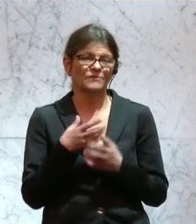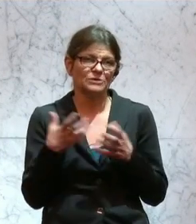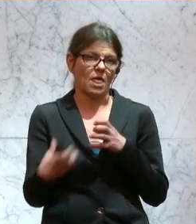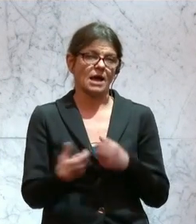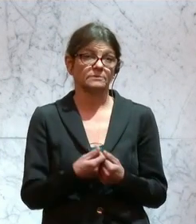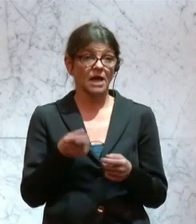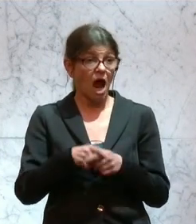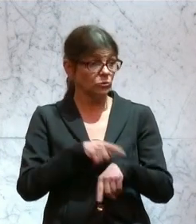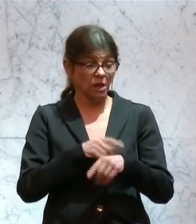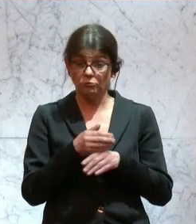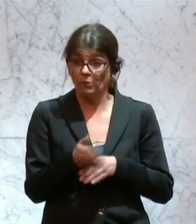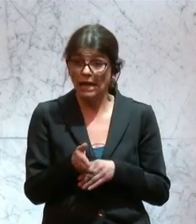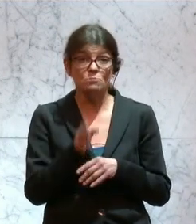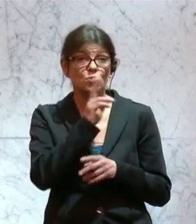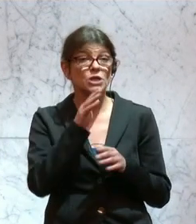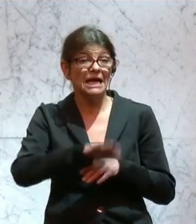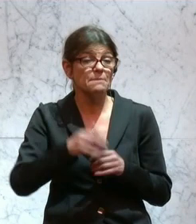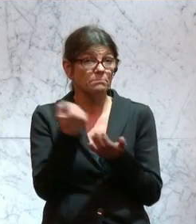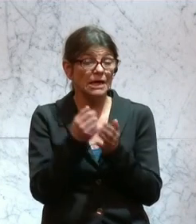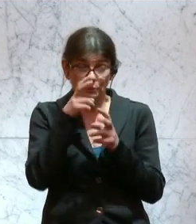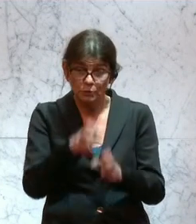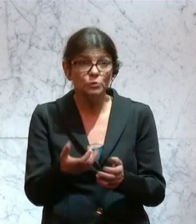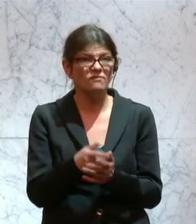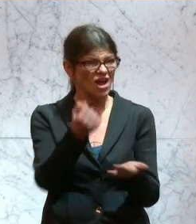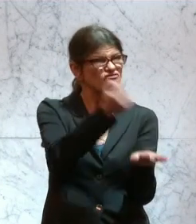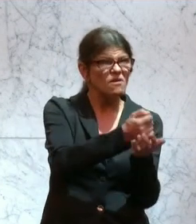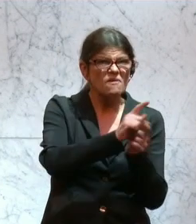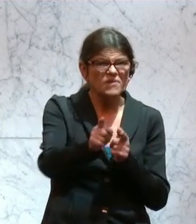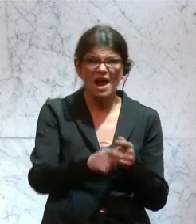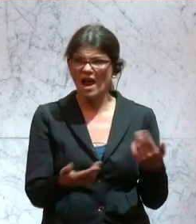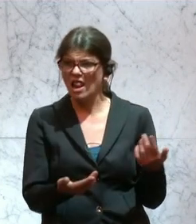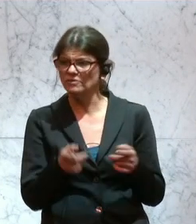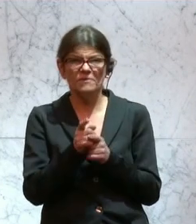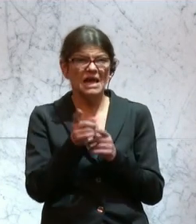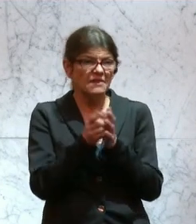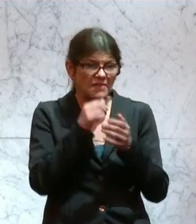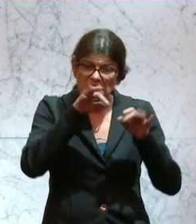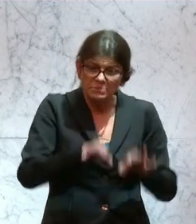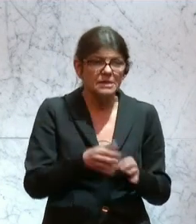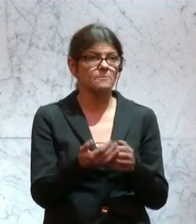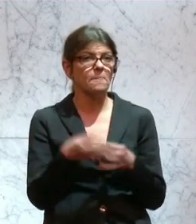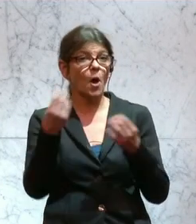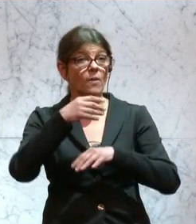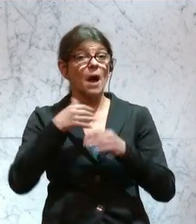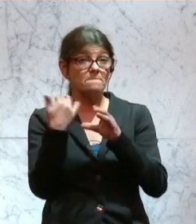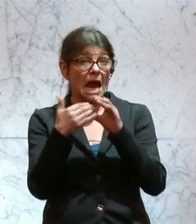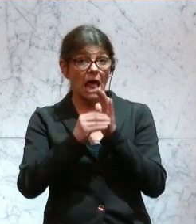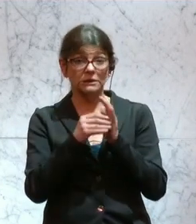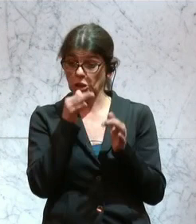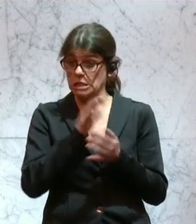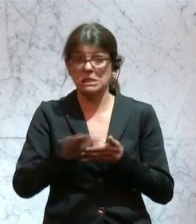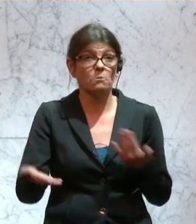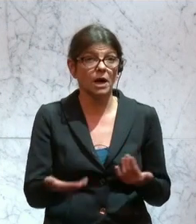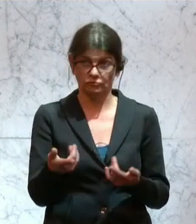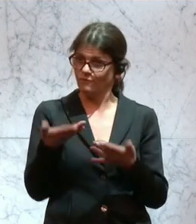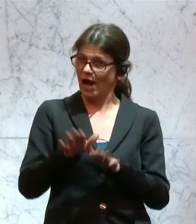zeitlich verspäteter Mutter-Kempers-Untersuchungen, weil Stempel fehlen, Datum nicht exakt ist oder die Mailadresse nicht korrekt ist, den Fall